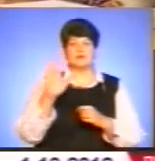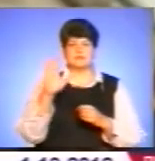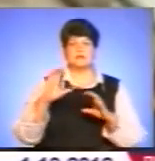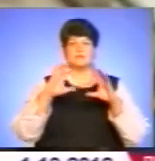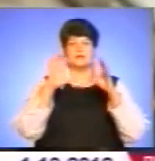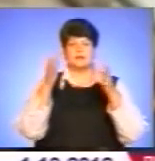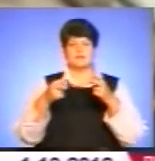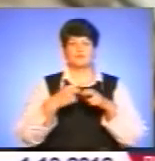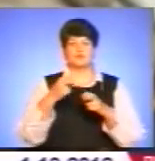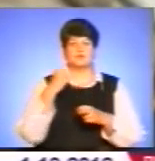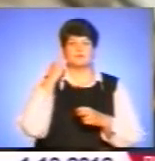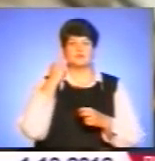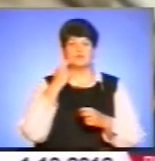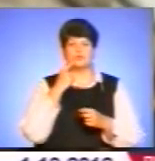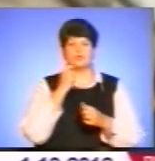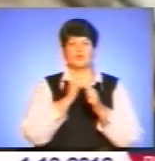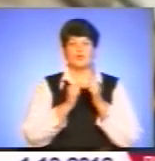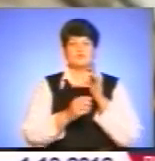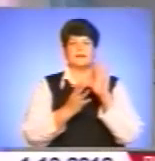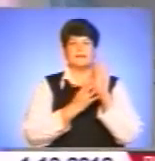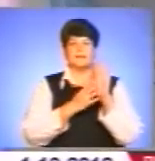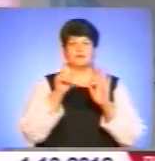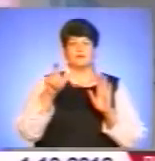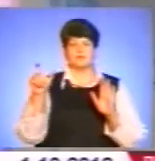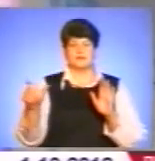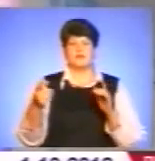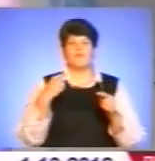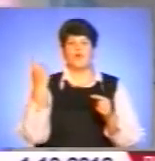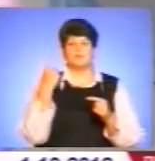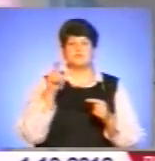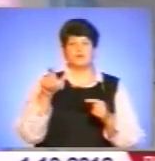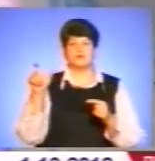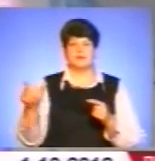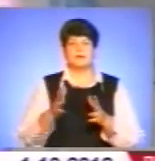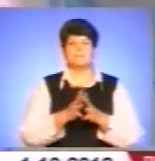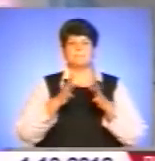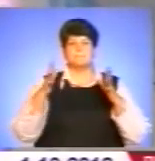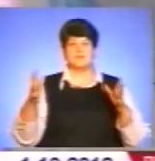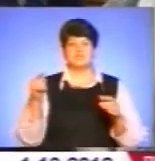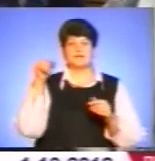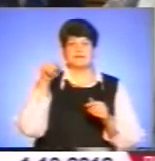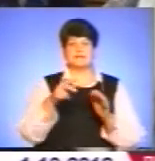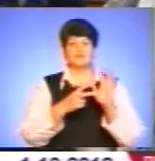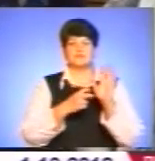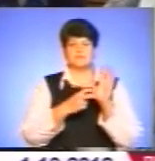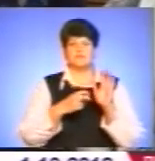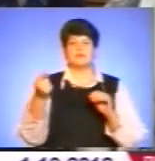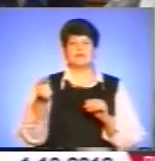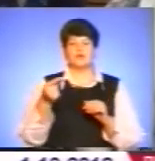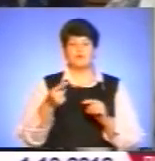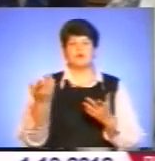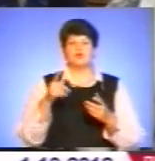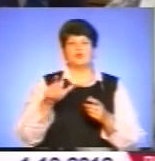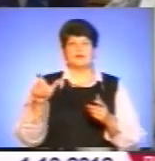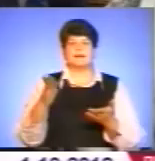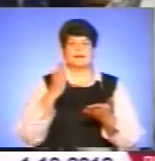планеті, порушеннями слуху страждає кожна дев'ята людина. В області людей з вади мислуху понад 1700. У Тернополі людей, які не